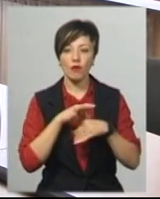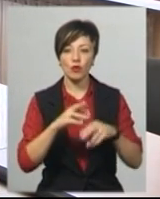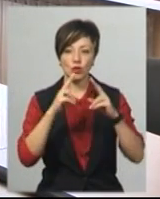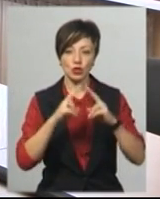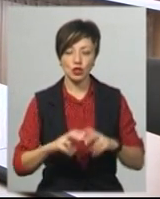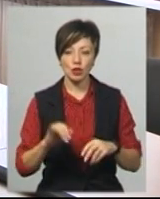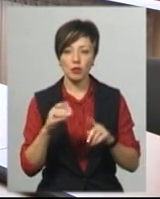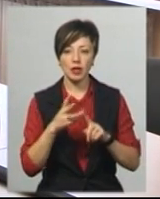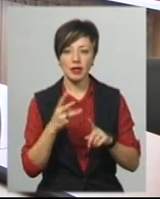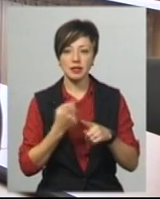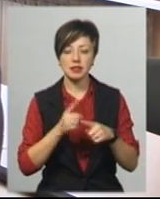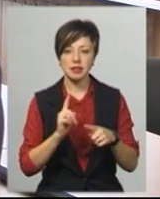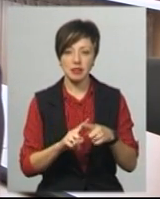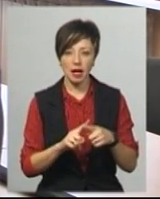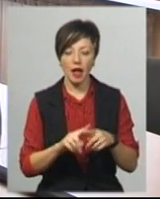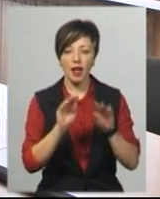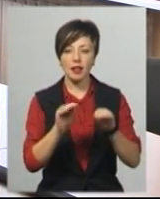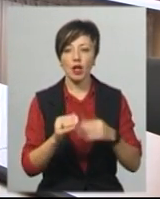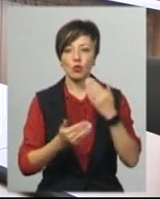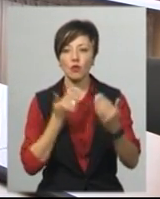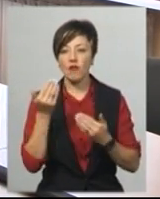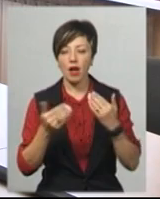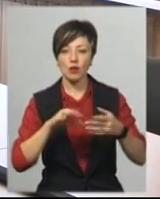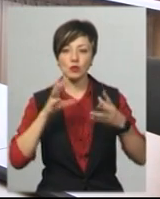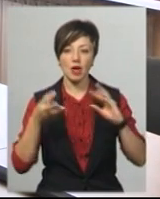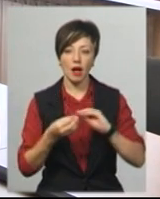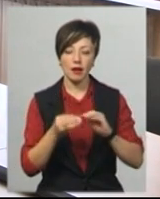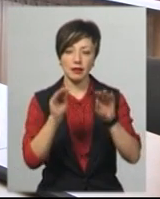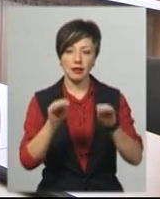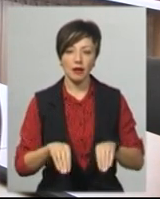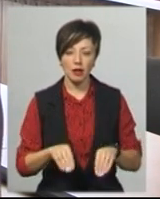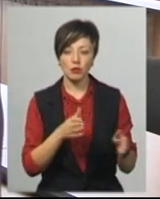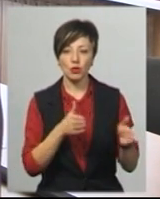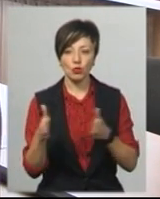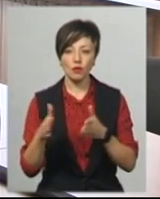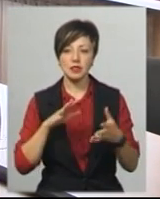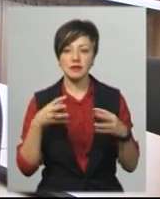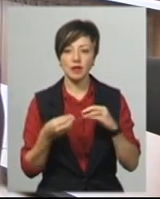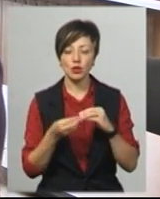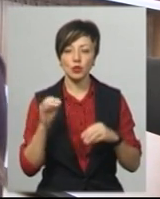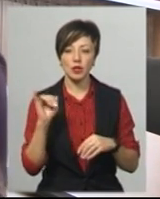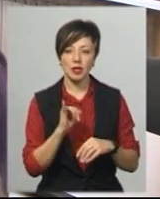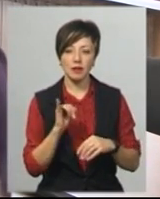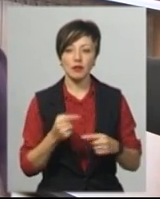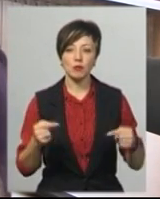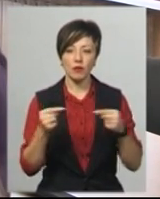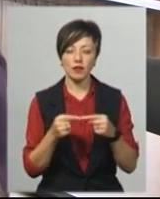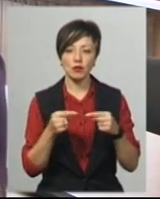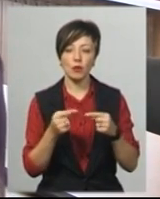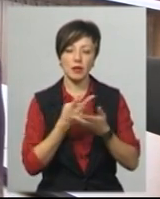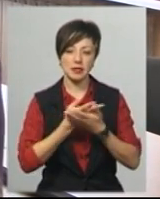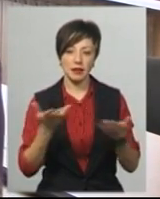дослідження, по-третє – це вже власне анкетування, потім узагальнення даних, підготовка звіту і, відповідно, його